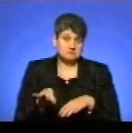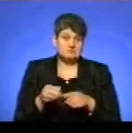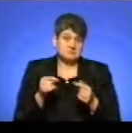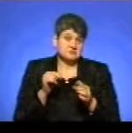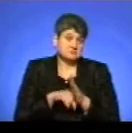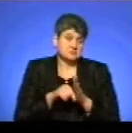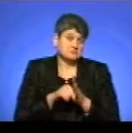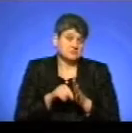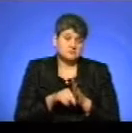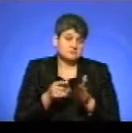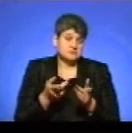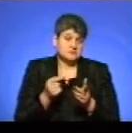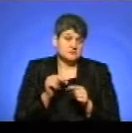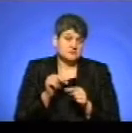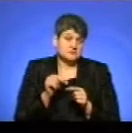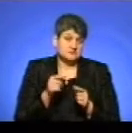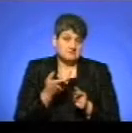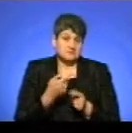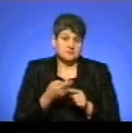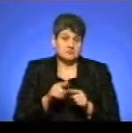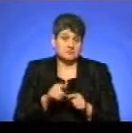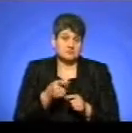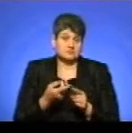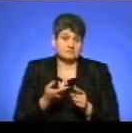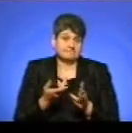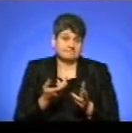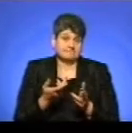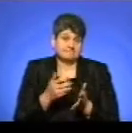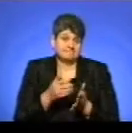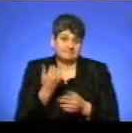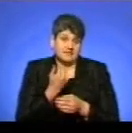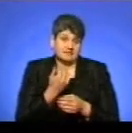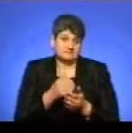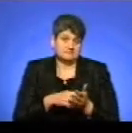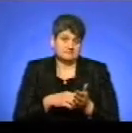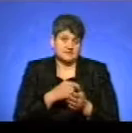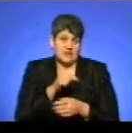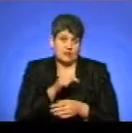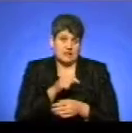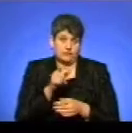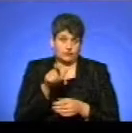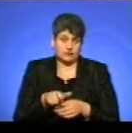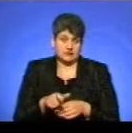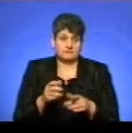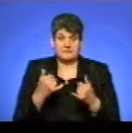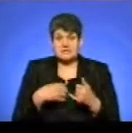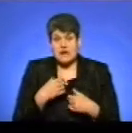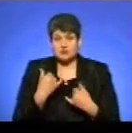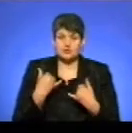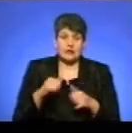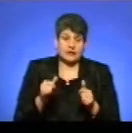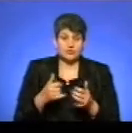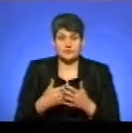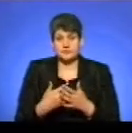відповідно, це є і в ній якісь причини, проблеми. Як би це страшно, дивно і